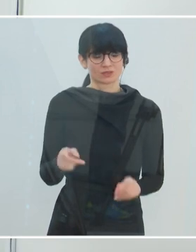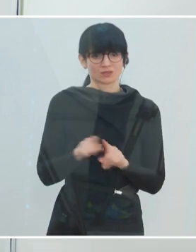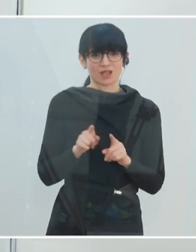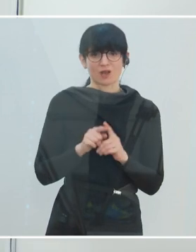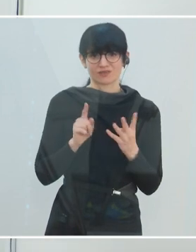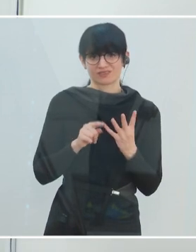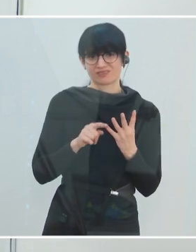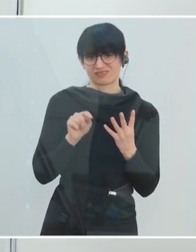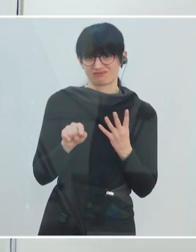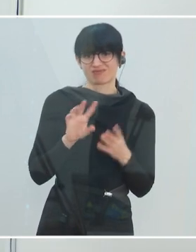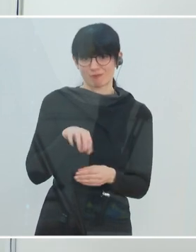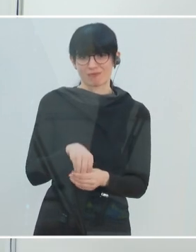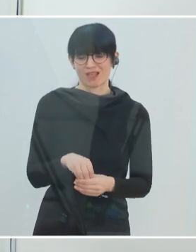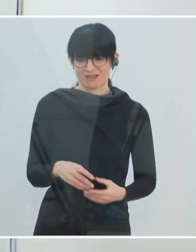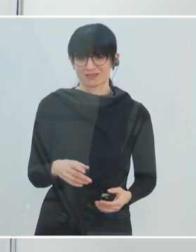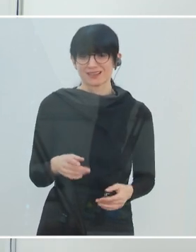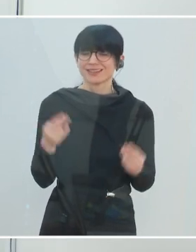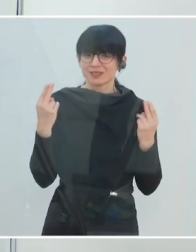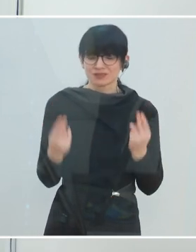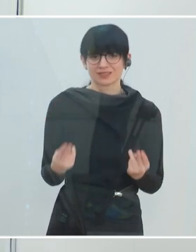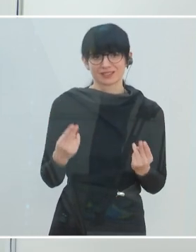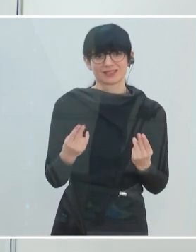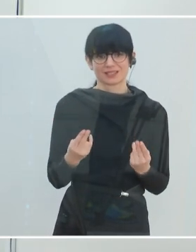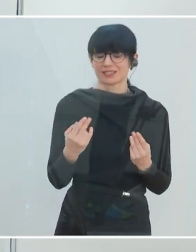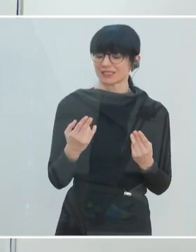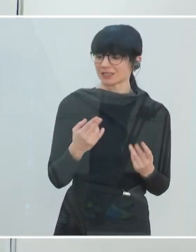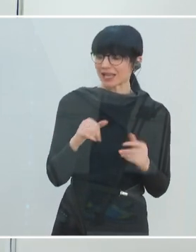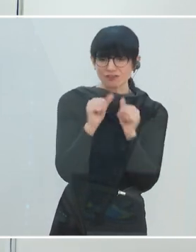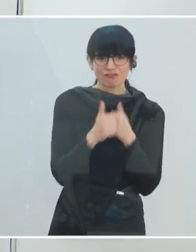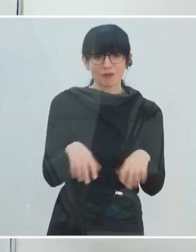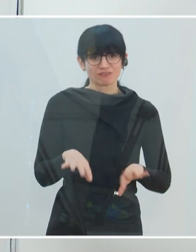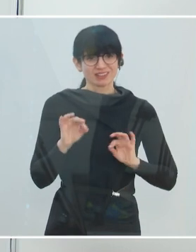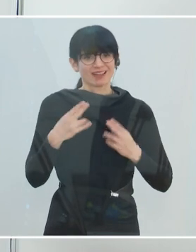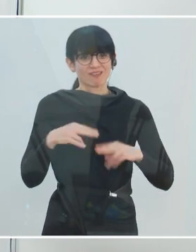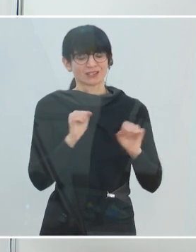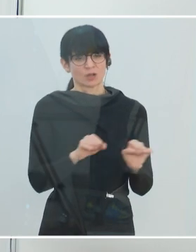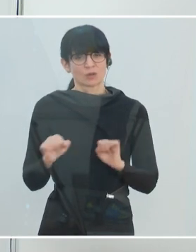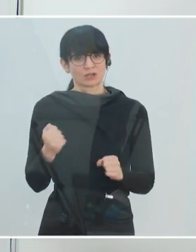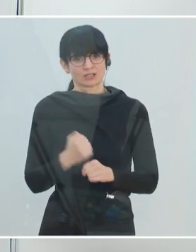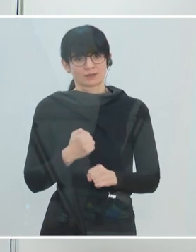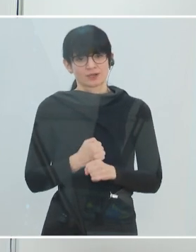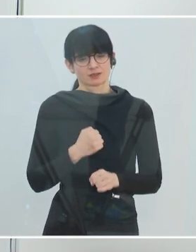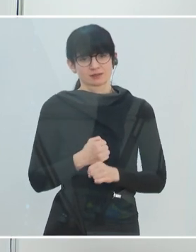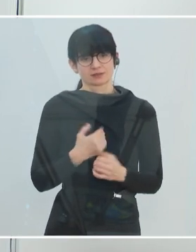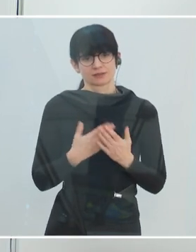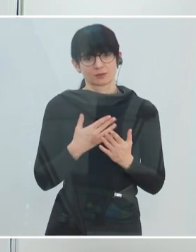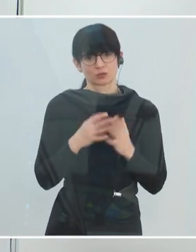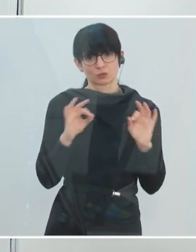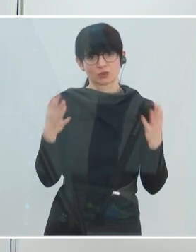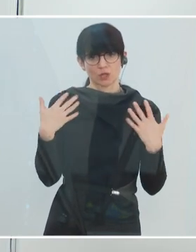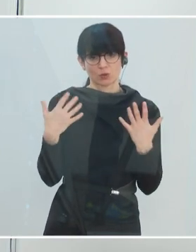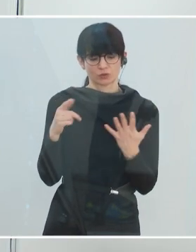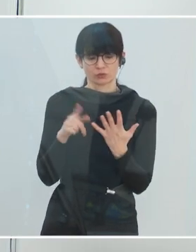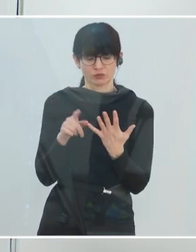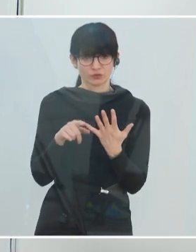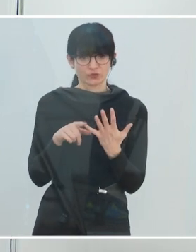wesentliche Bereiche. Da gibt es ganz viele Bereiche, die wichtig sind, dass man die in irgendeiner Weise ermöglicht für die Leute, damit sie sich gut erholen können. Und